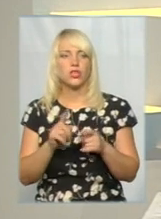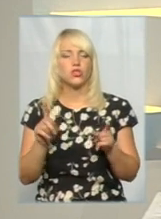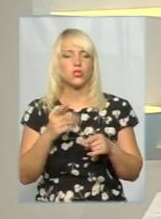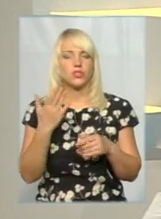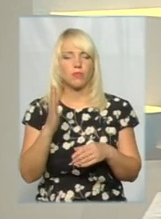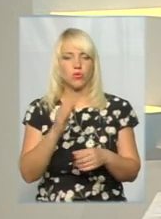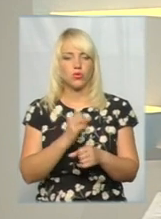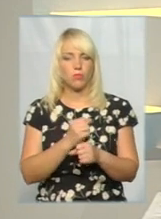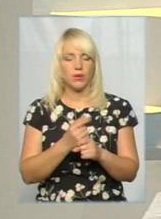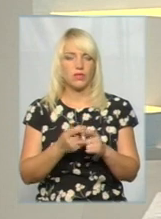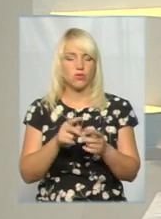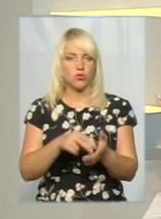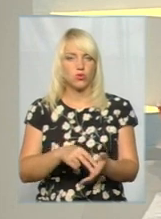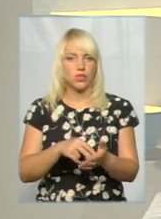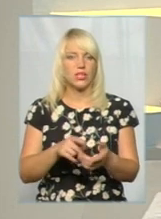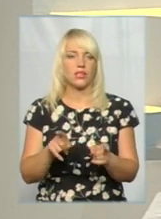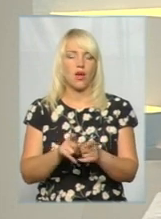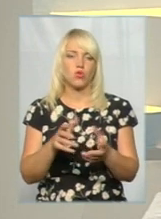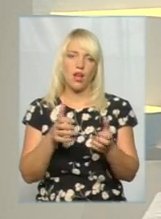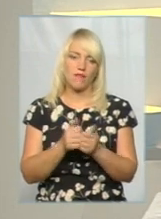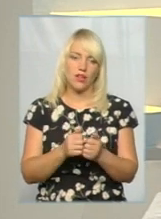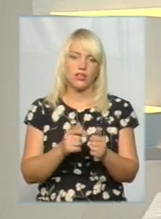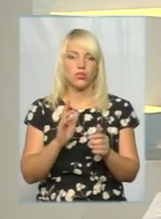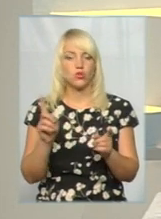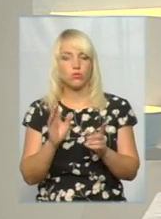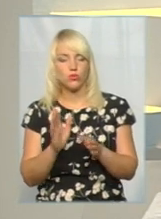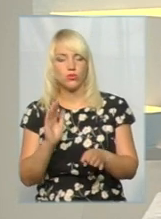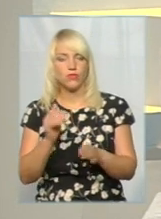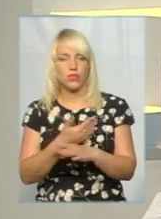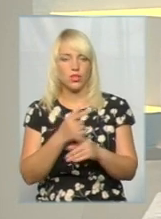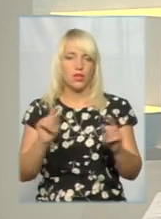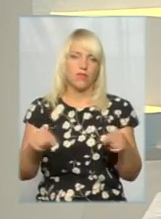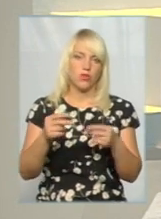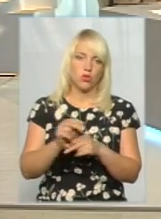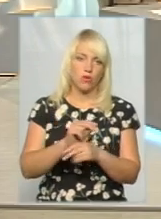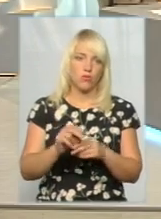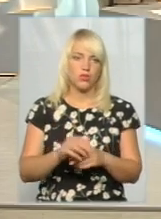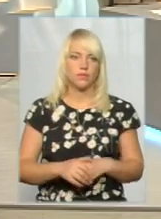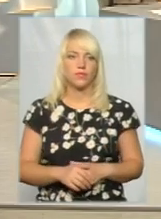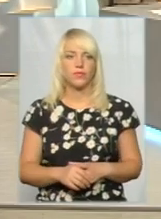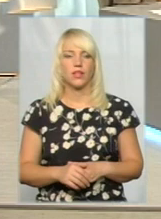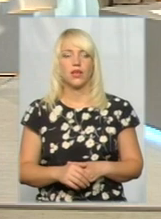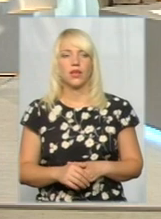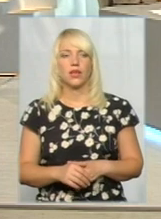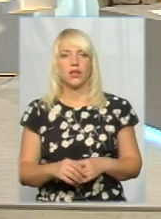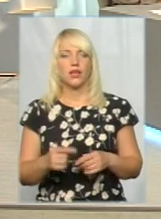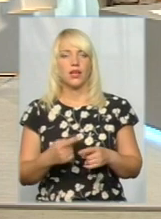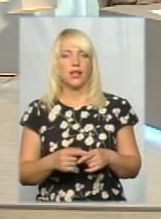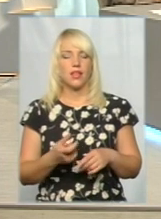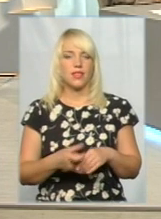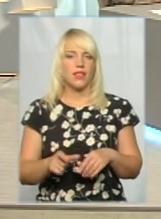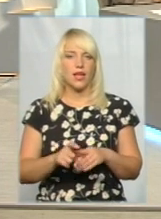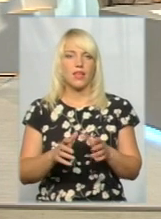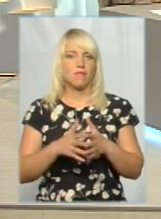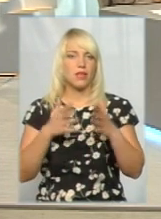стоїть, воно також аварійне, то зносити, відновлювати, які пропозиції? Такий найбільш грандіозний атракціон, звичайно, у місті – це